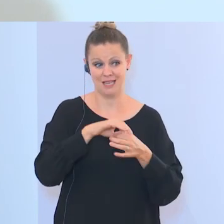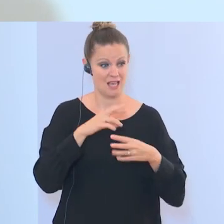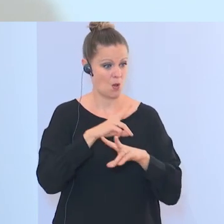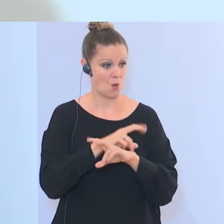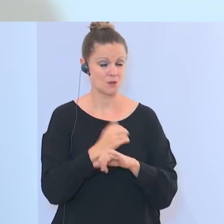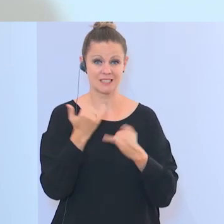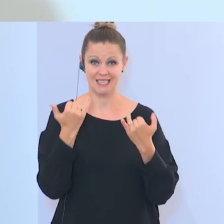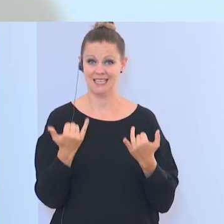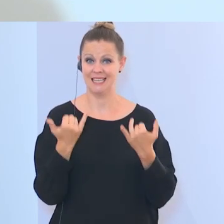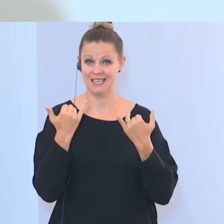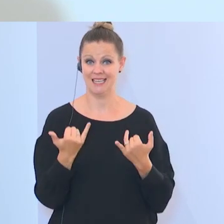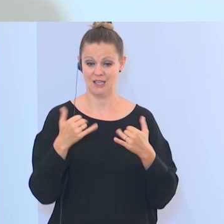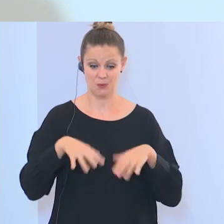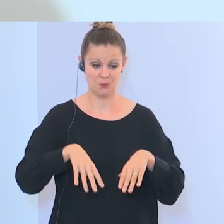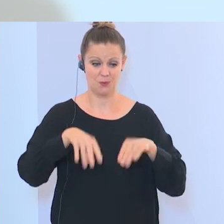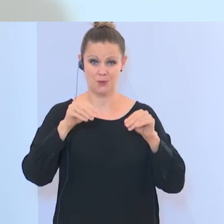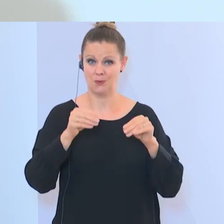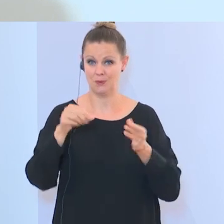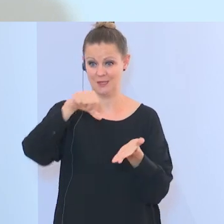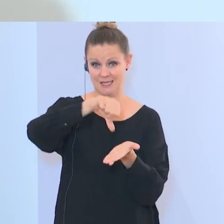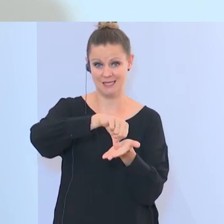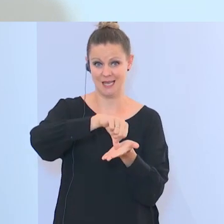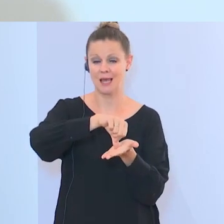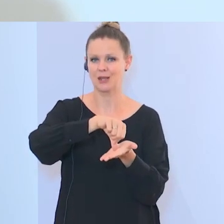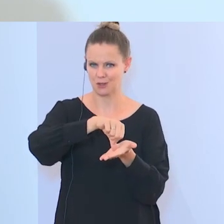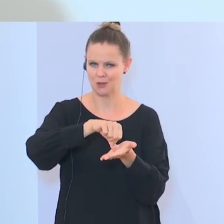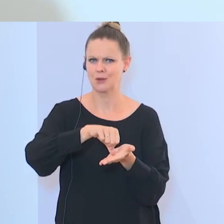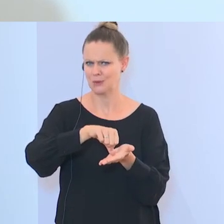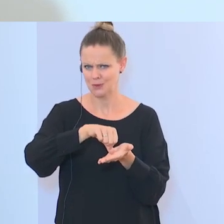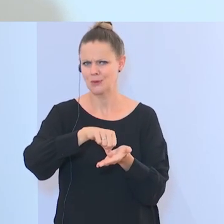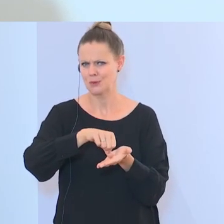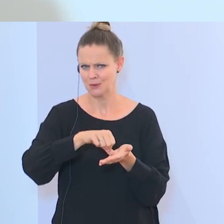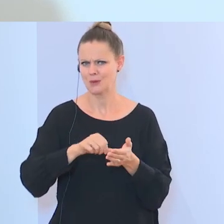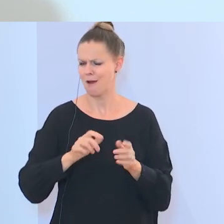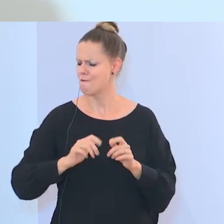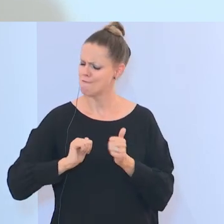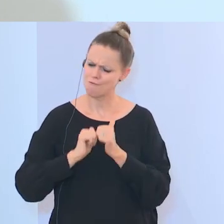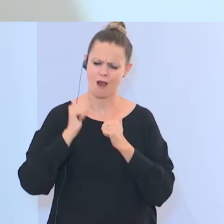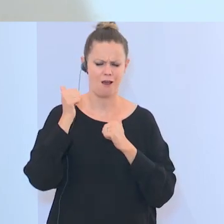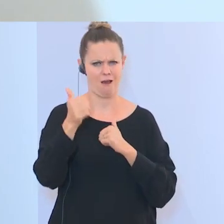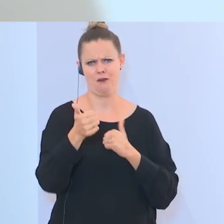mit der Gründung dieses Zentrums macht, ist wirklich Pionierarbeit.